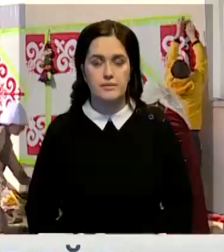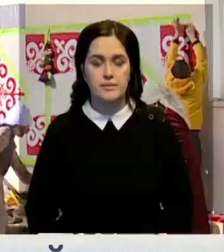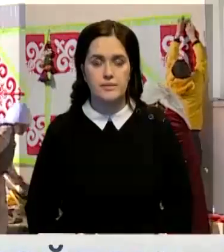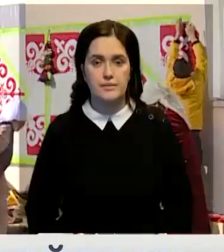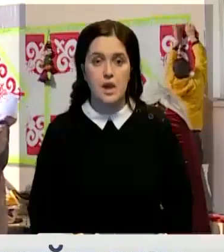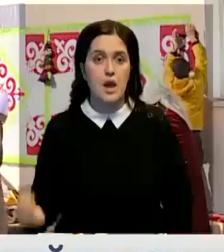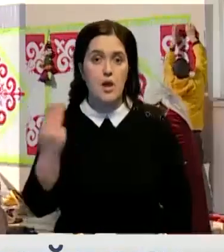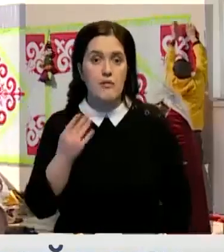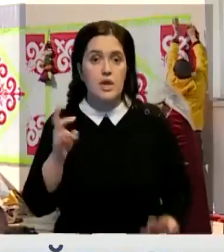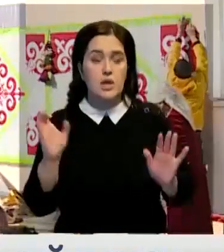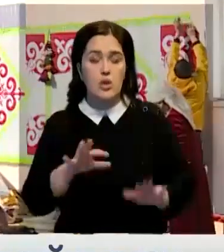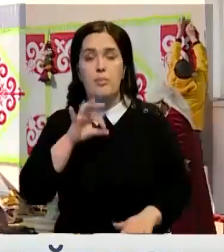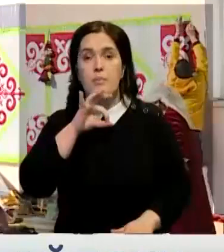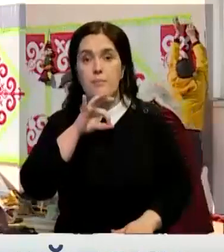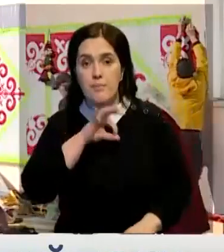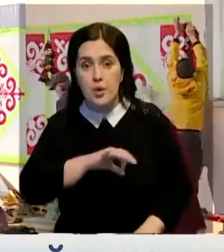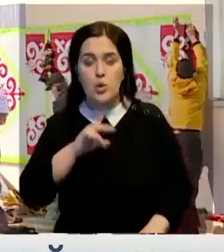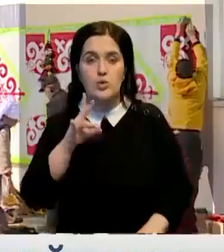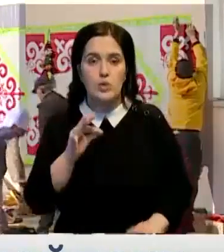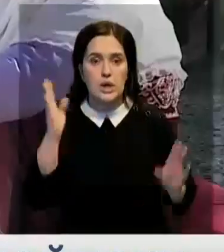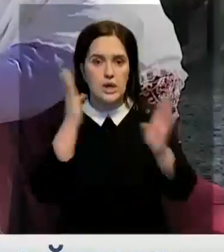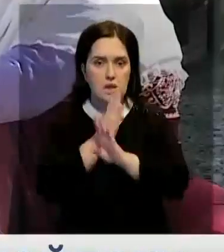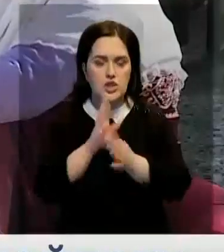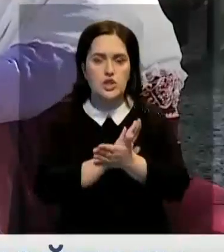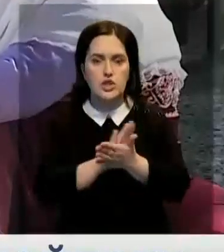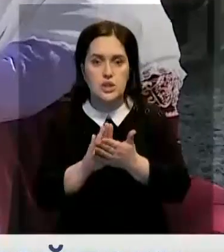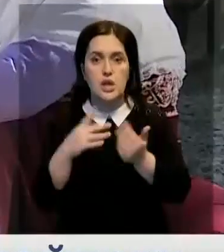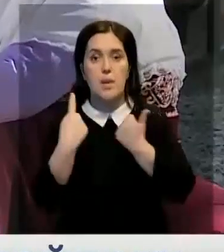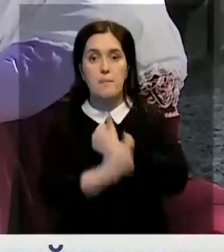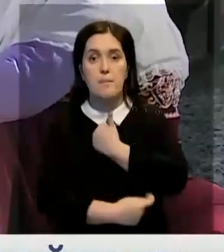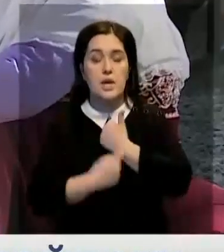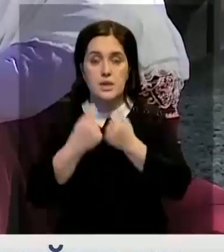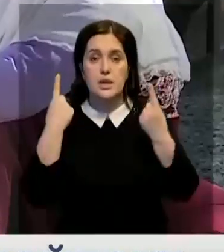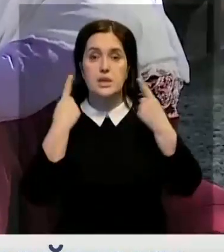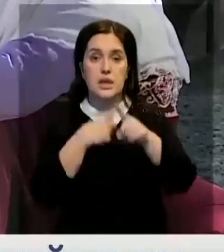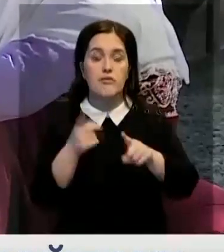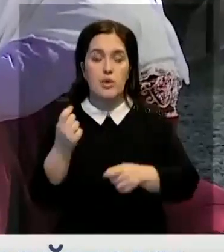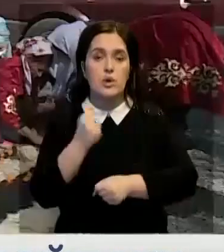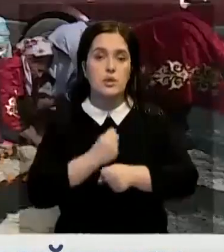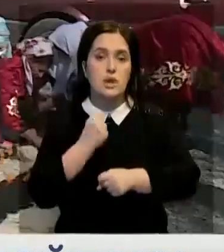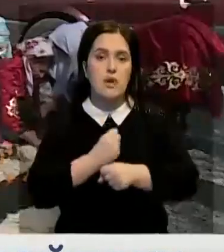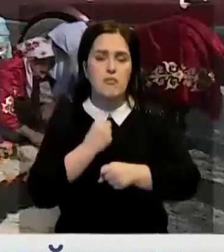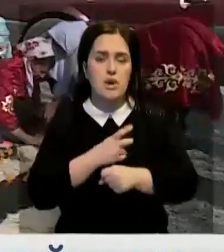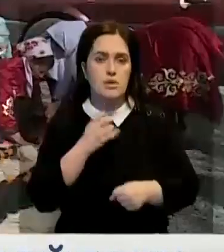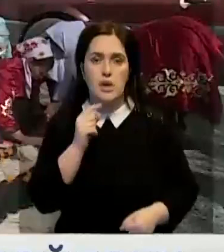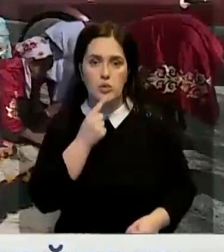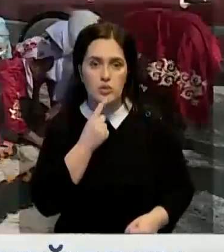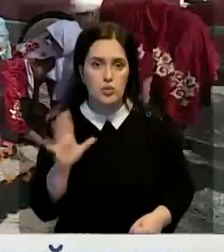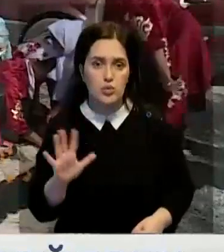Войлок не только полезен в быту, но и экологически чистый материал. При этом технология его изготовления не так сложна.